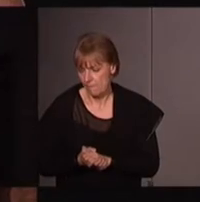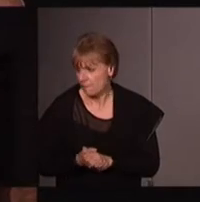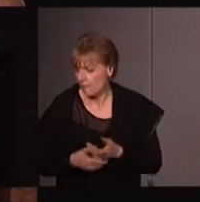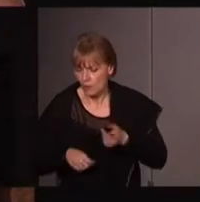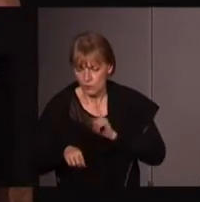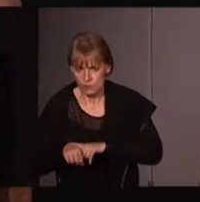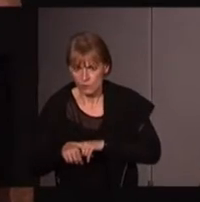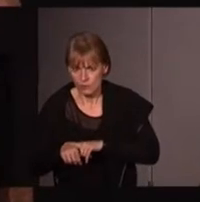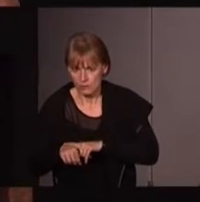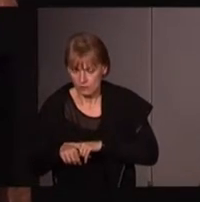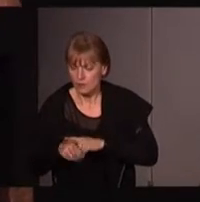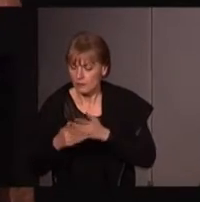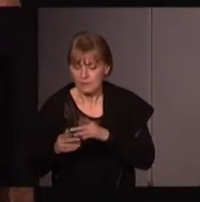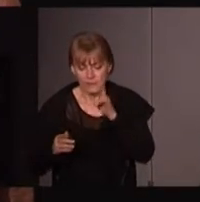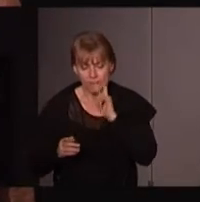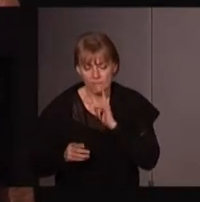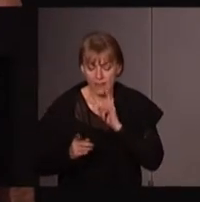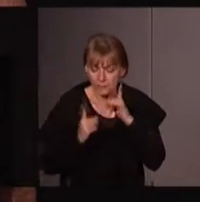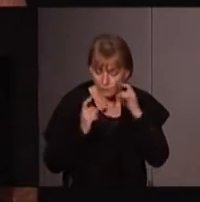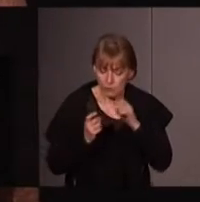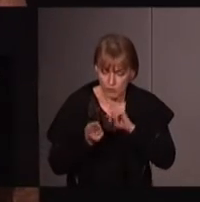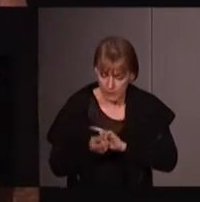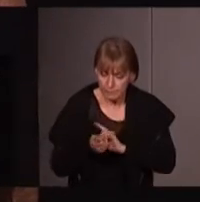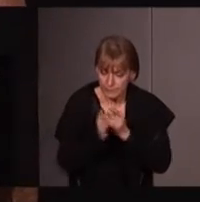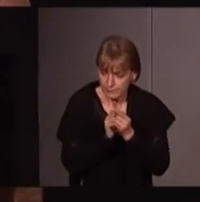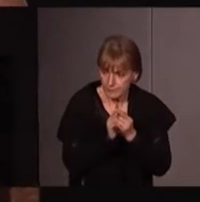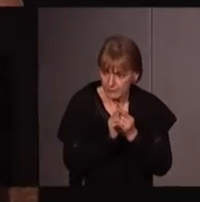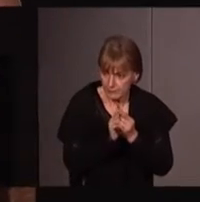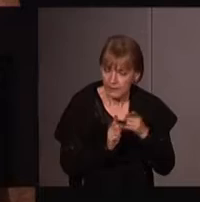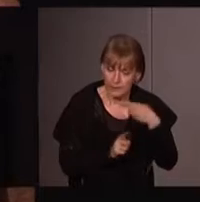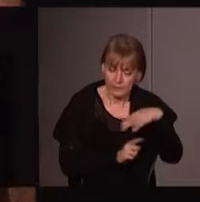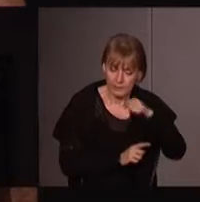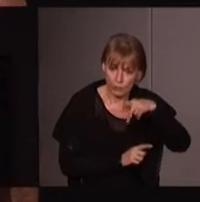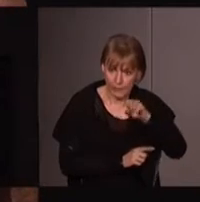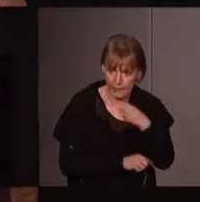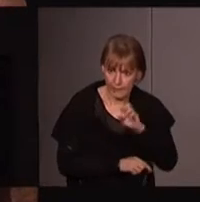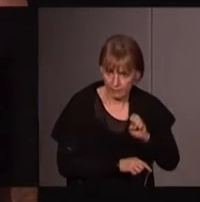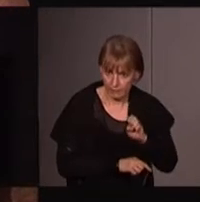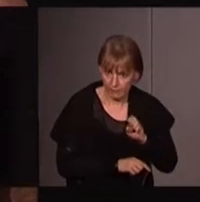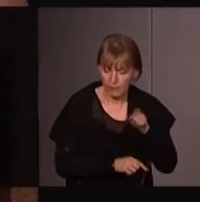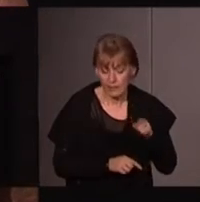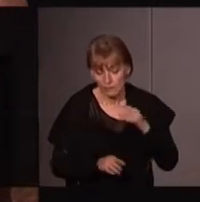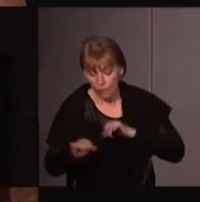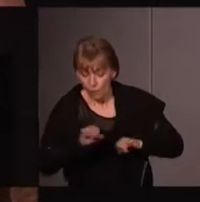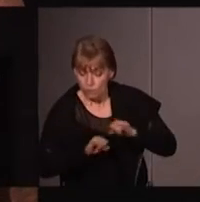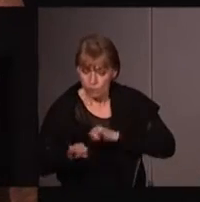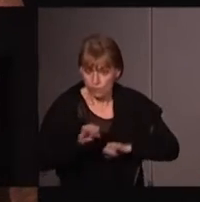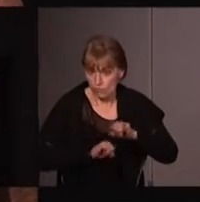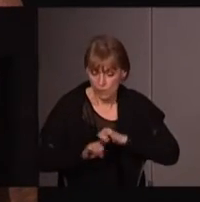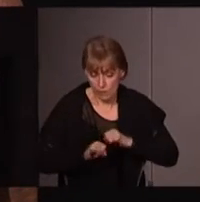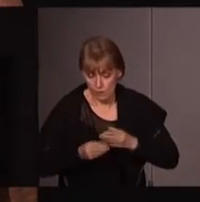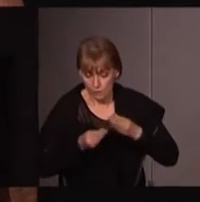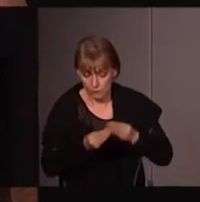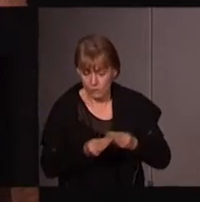immédiatement traduit par une théologienne féministe néo-payenne, désolé pour... qui l'a amenée dans ce mouvement-là, qui s'appelle